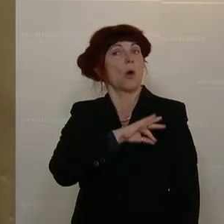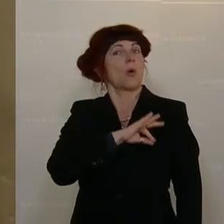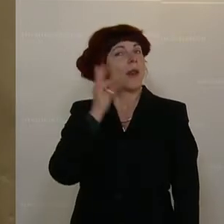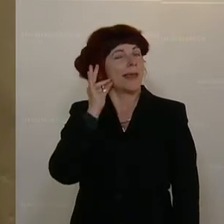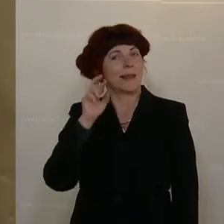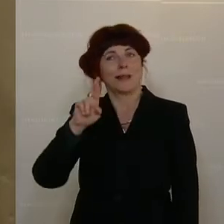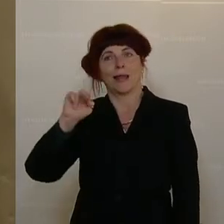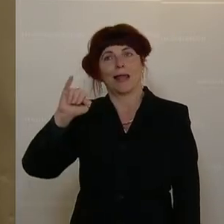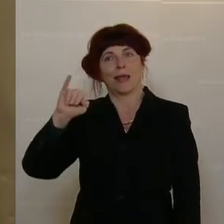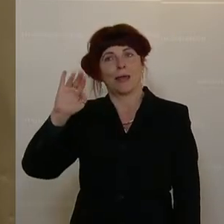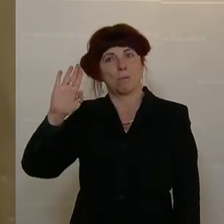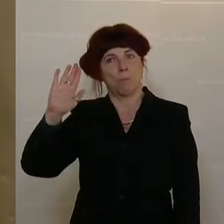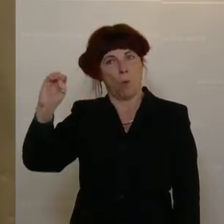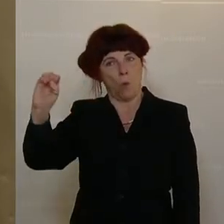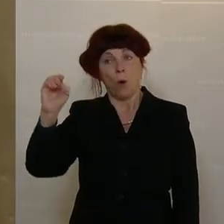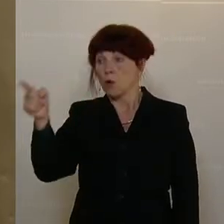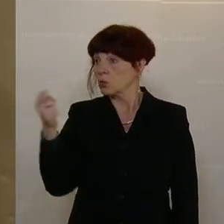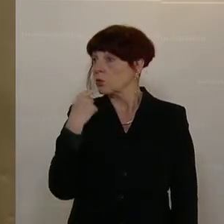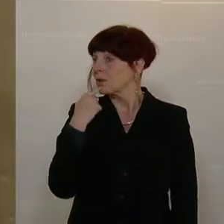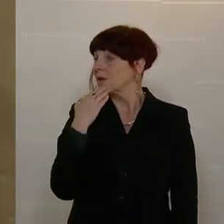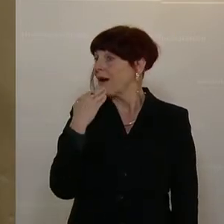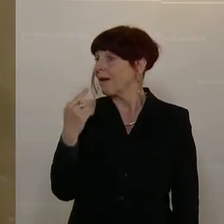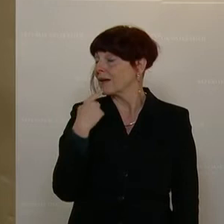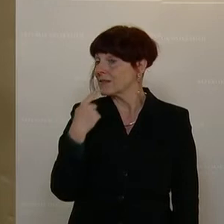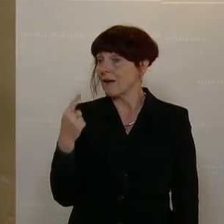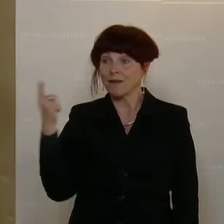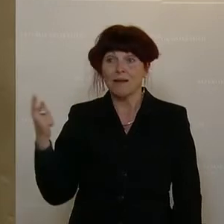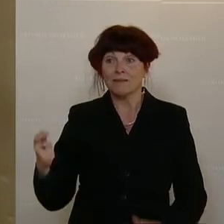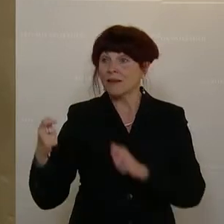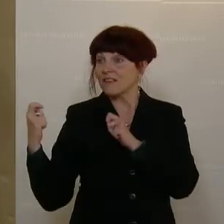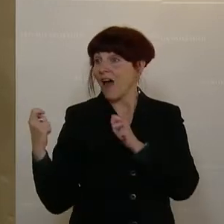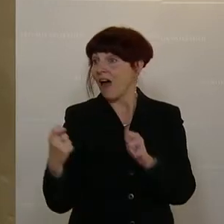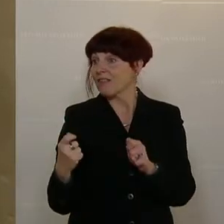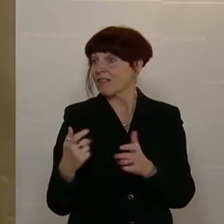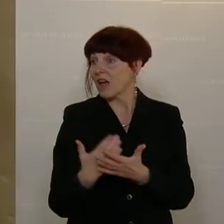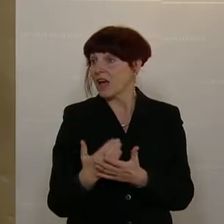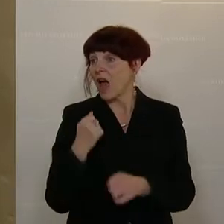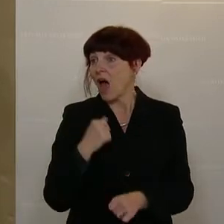dabei. Nur, wie danken Sie heute mit diesem Antrag, mit diesem